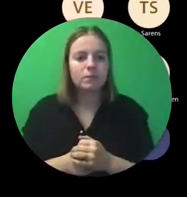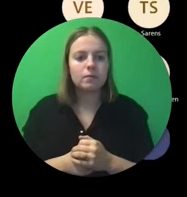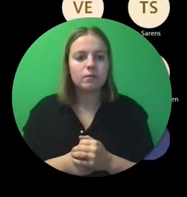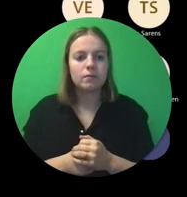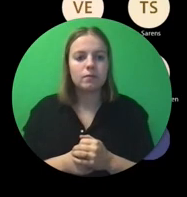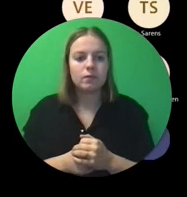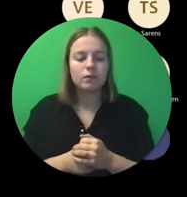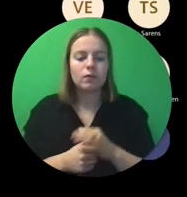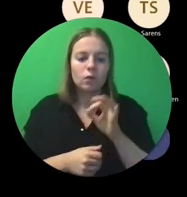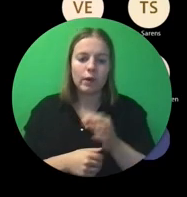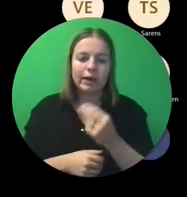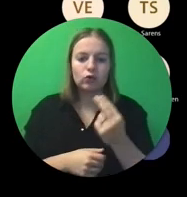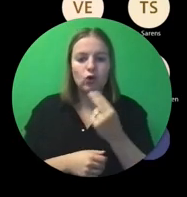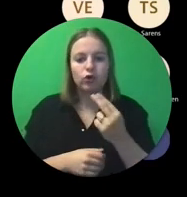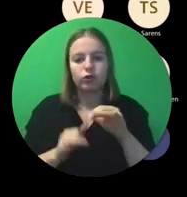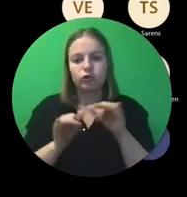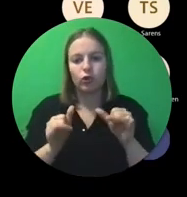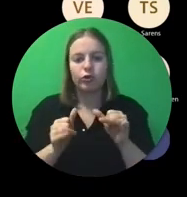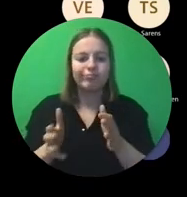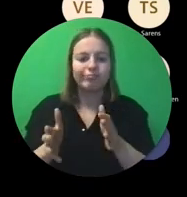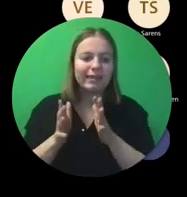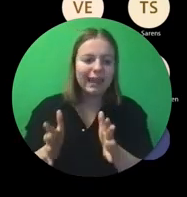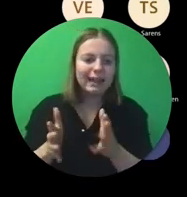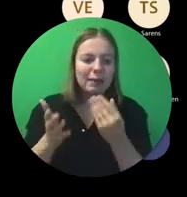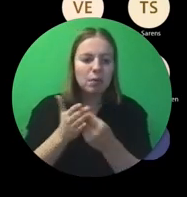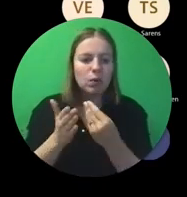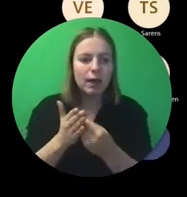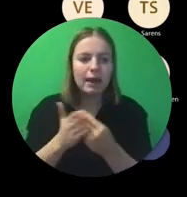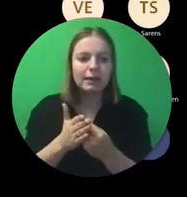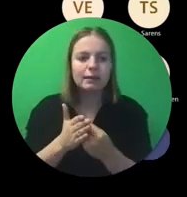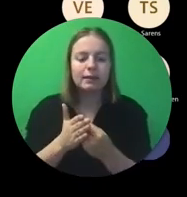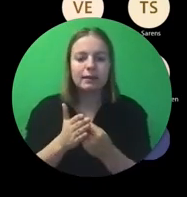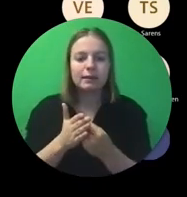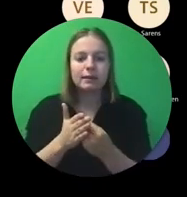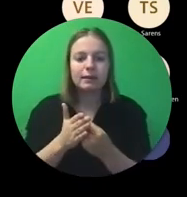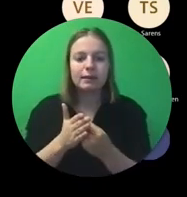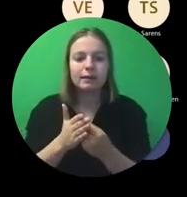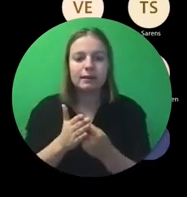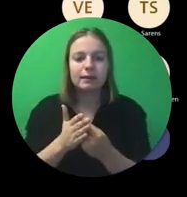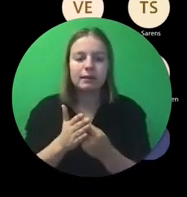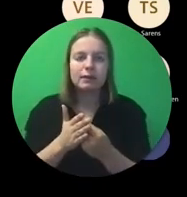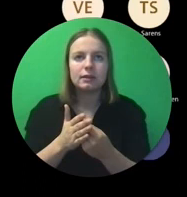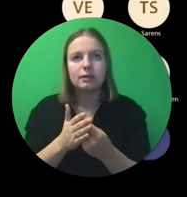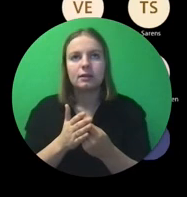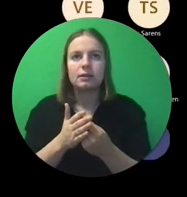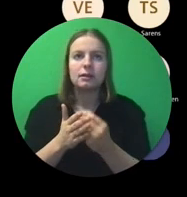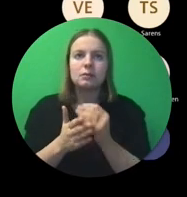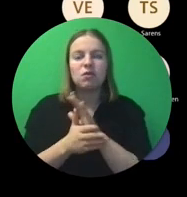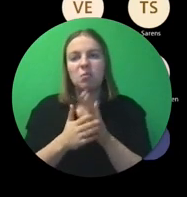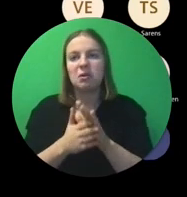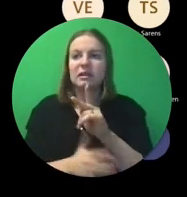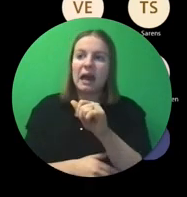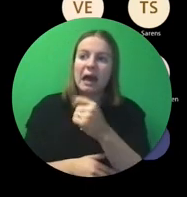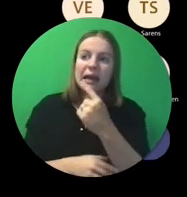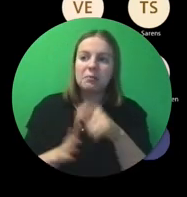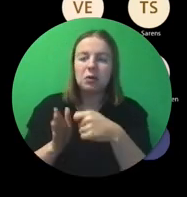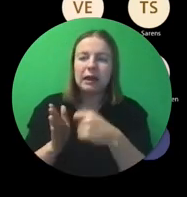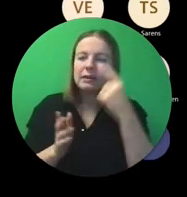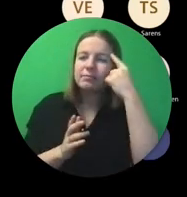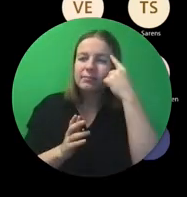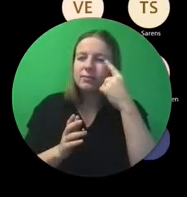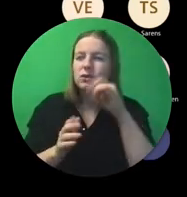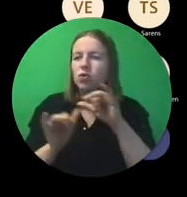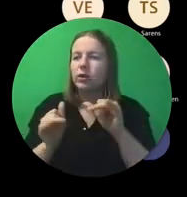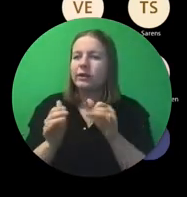En zal er wel een soort deelnamebewijs, ik ben nu maar aan het denken vanuit onze kernactie 1 projecten, een soort deelnamebewijs